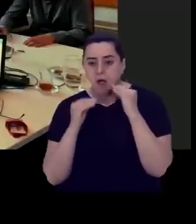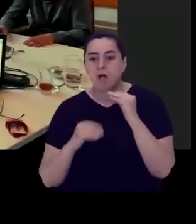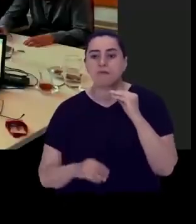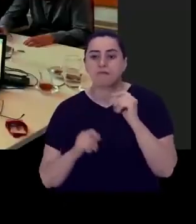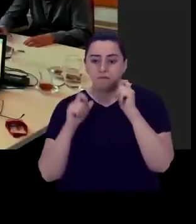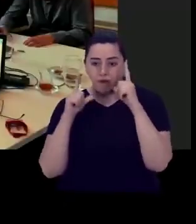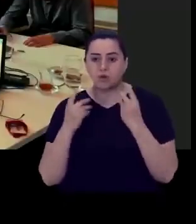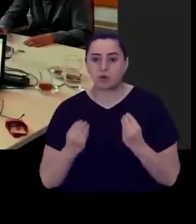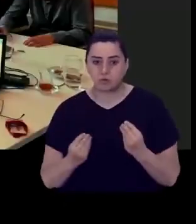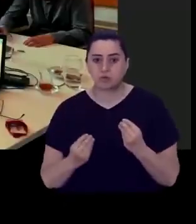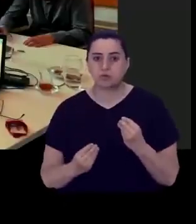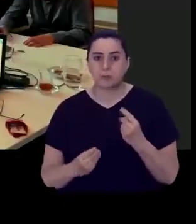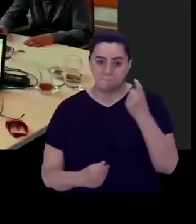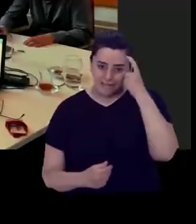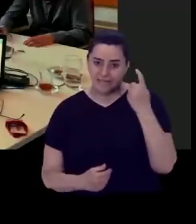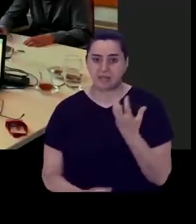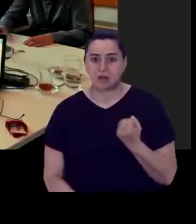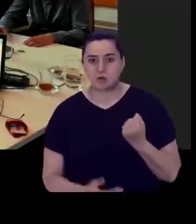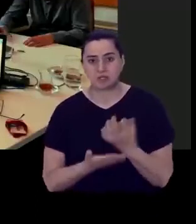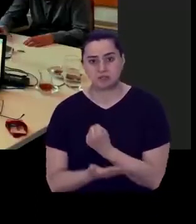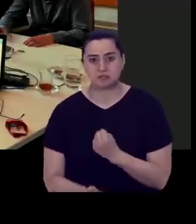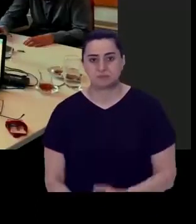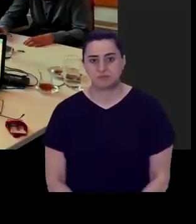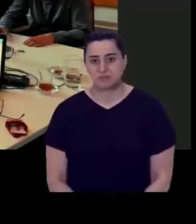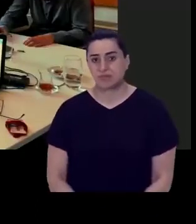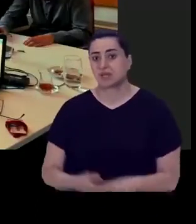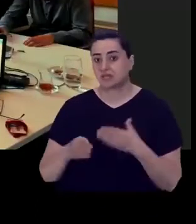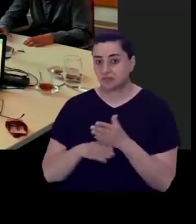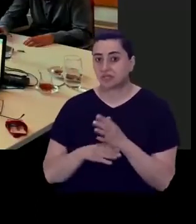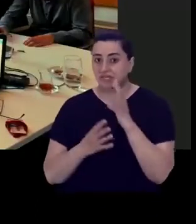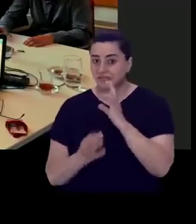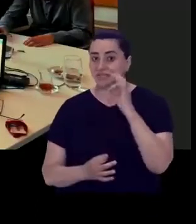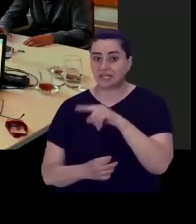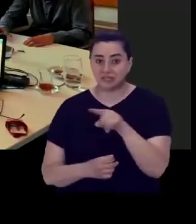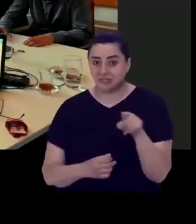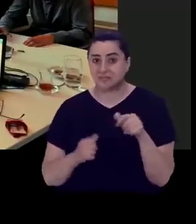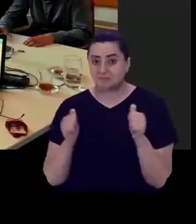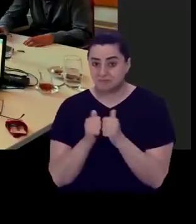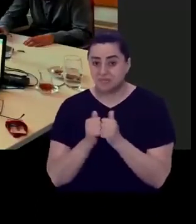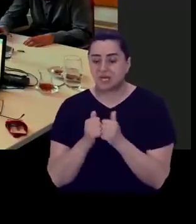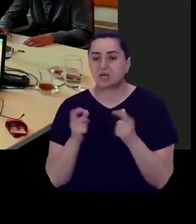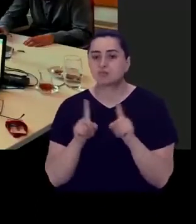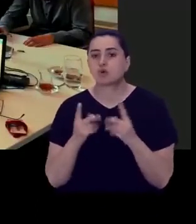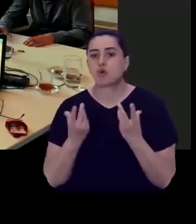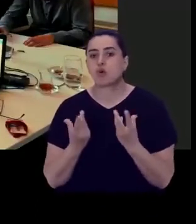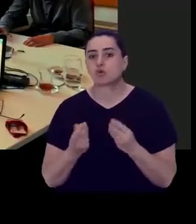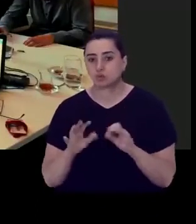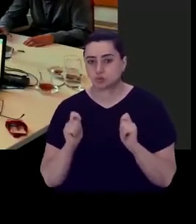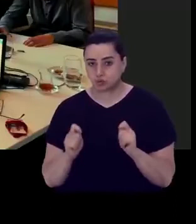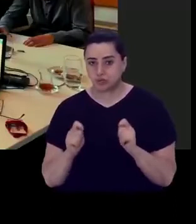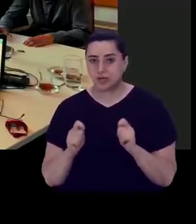bilgi sahibi olduğunu var. Aslında insanlar bir araya gelemiyor. Yani